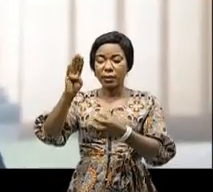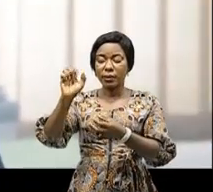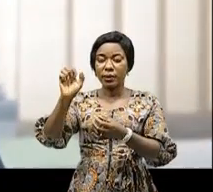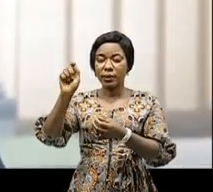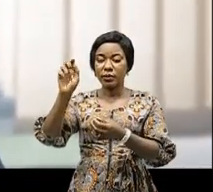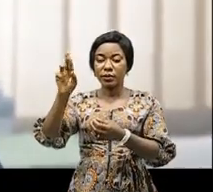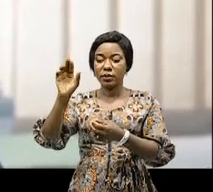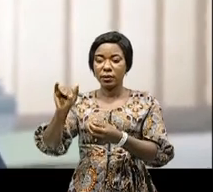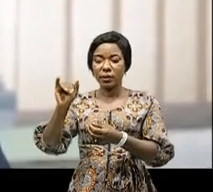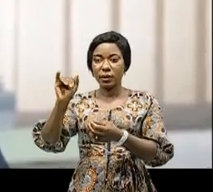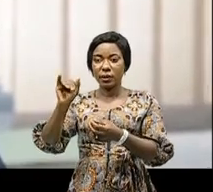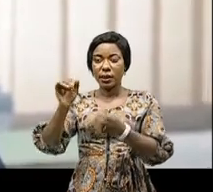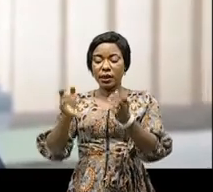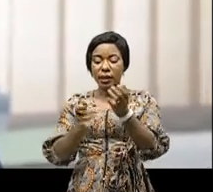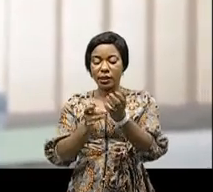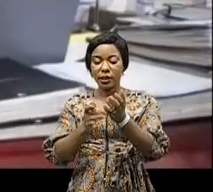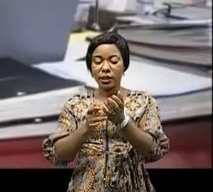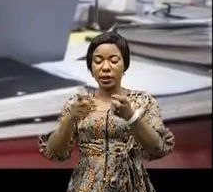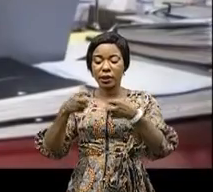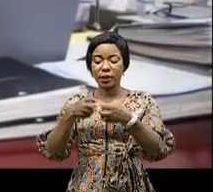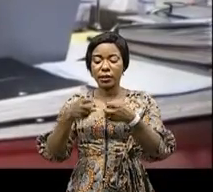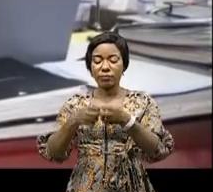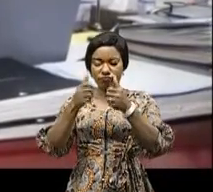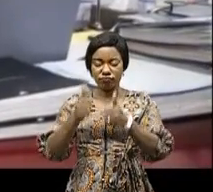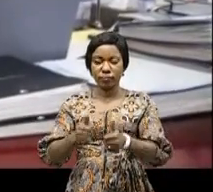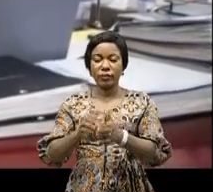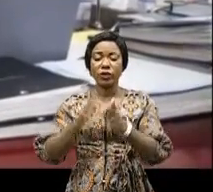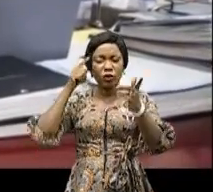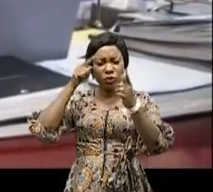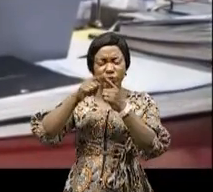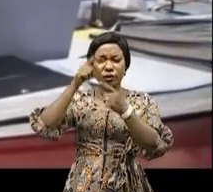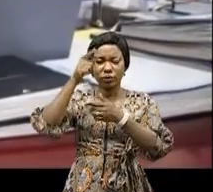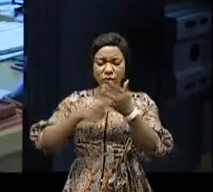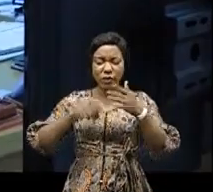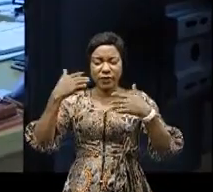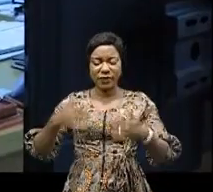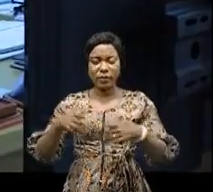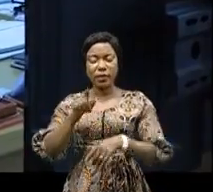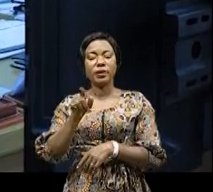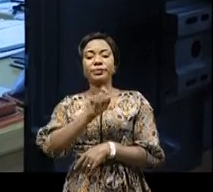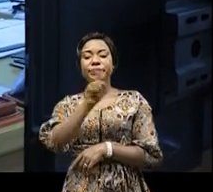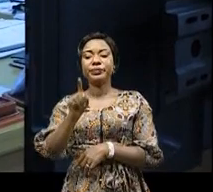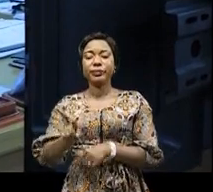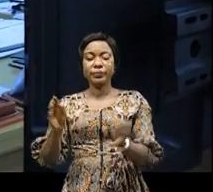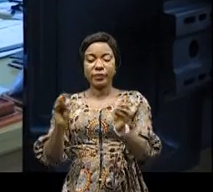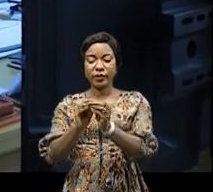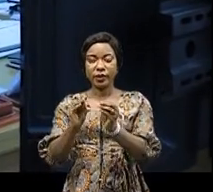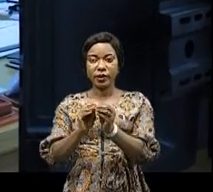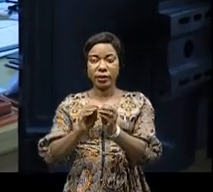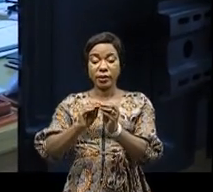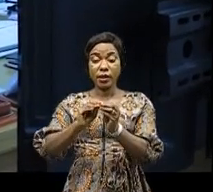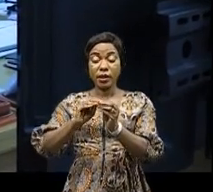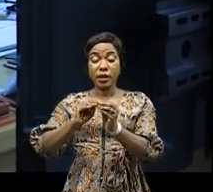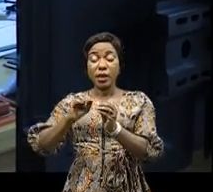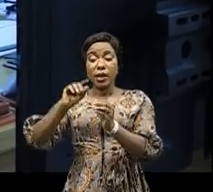électriques et des énergies propres ». L'objectif de cet événement est celui de réunir quelques gouvernements